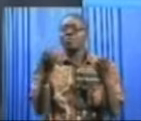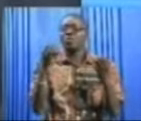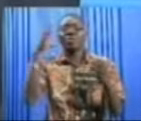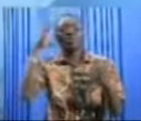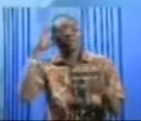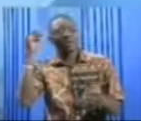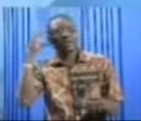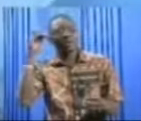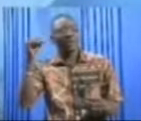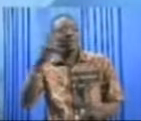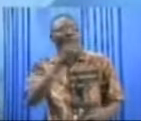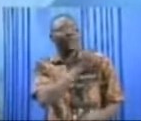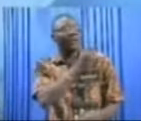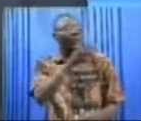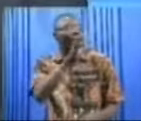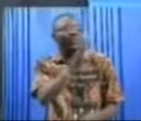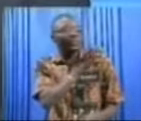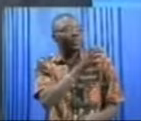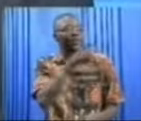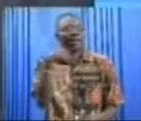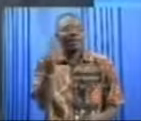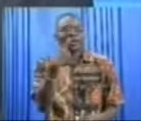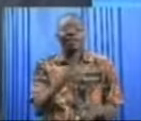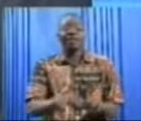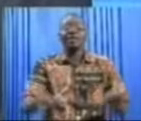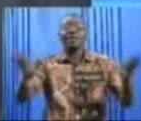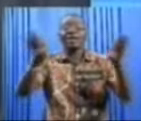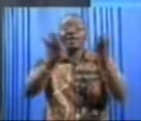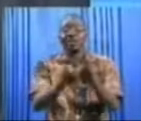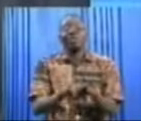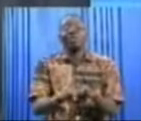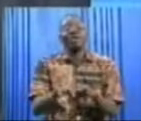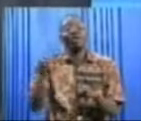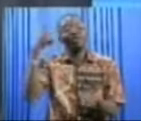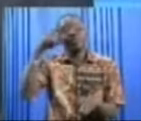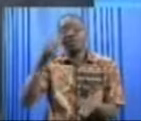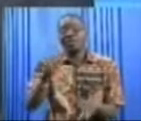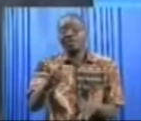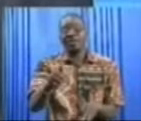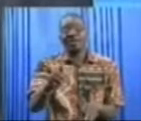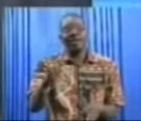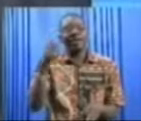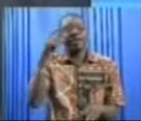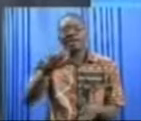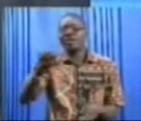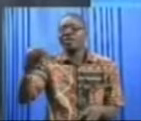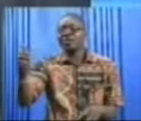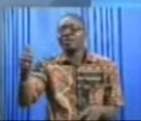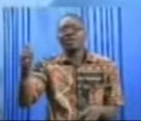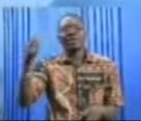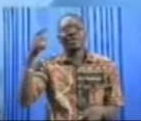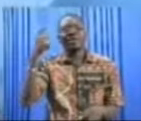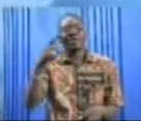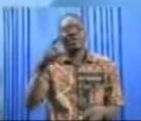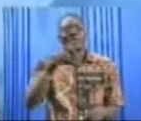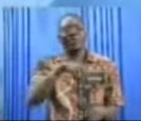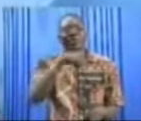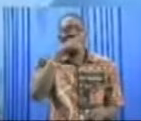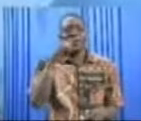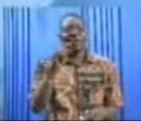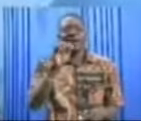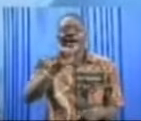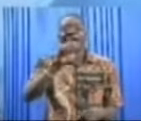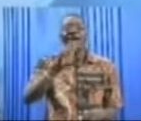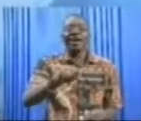Cousin. Un joueur important aussi pour Paolo Duarte. Dans la défense, il Eko Le Manga qui joue du côté de'Orient. qui vient d'Alain